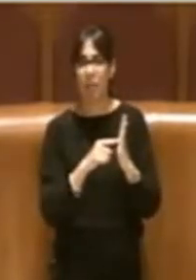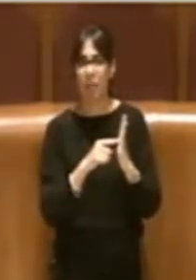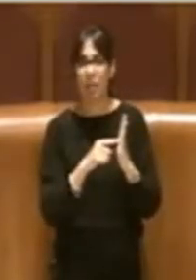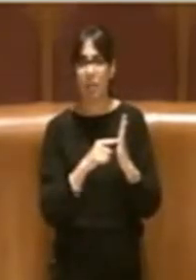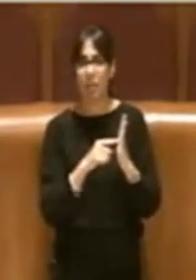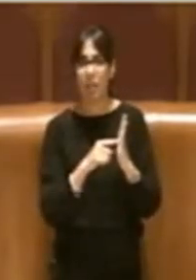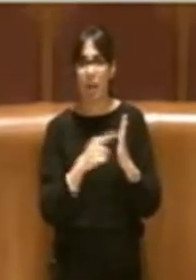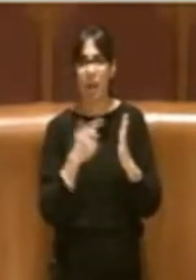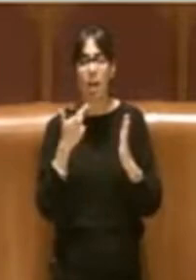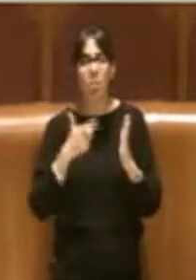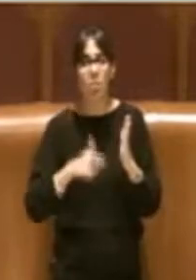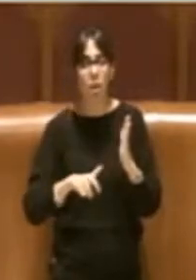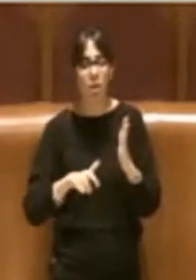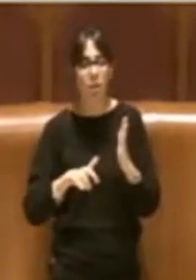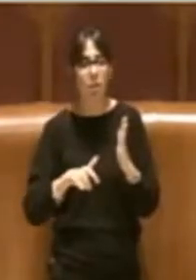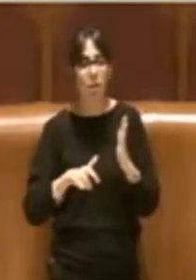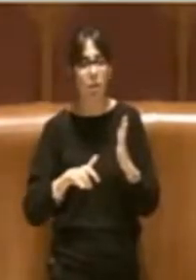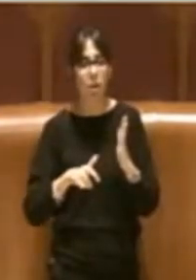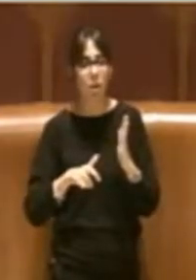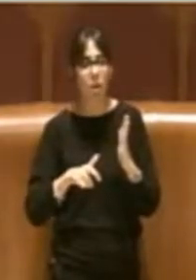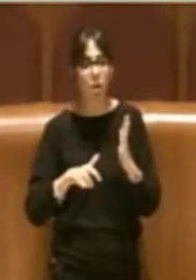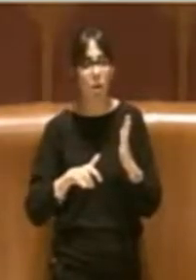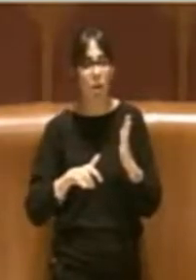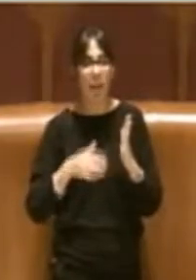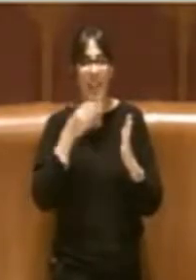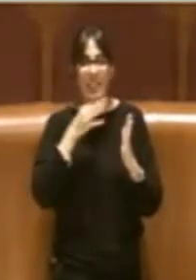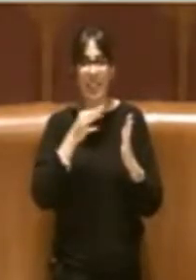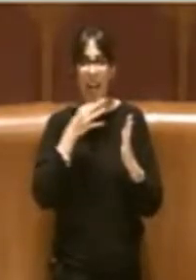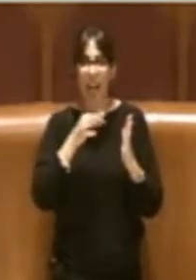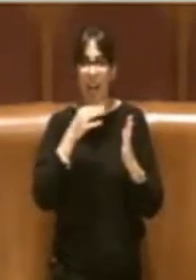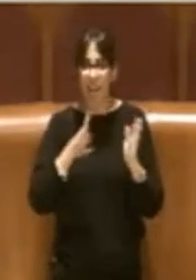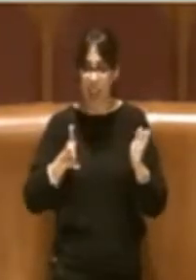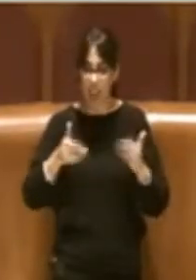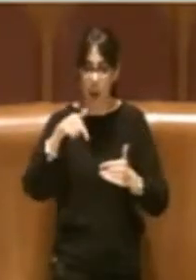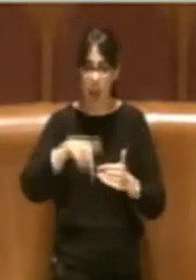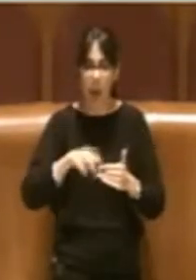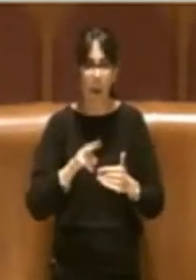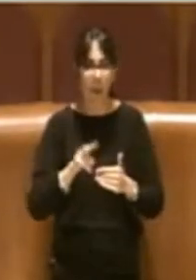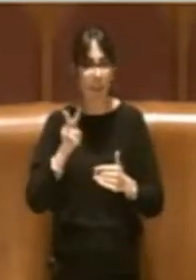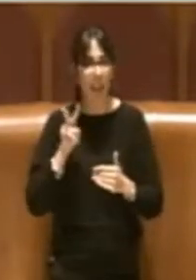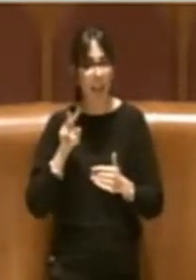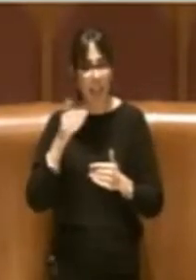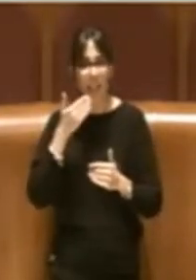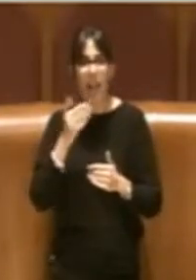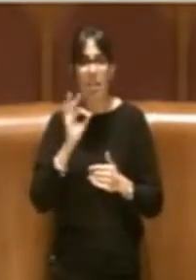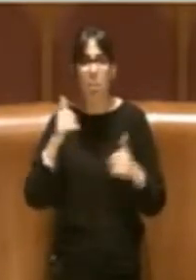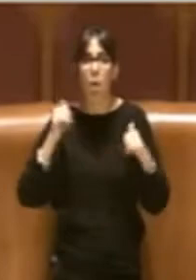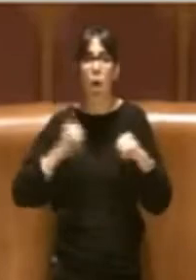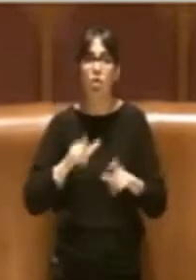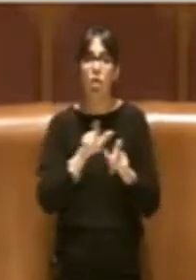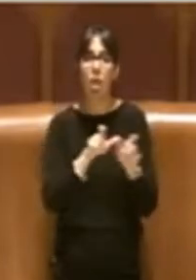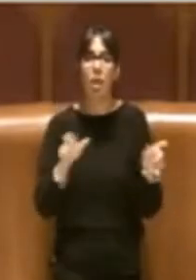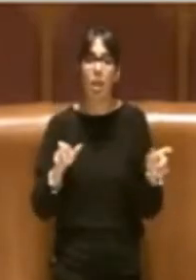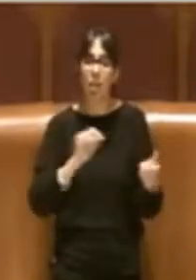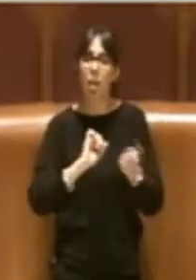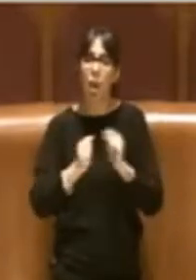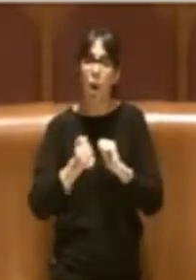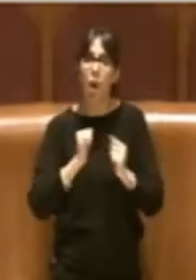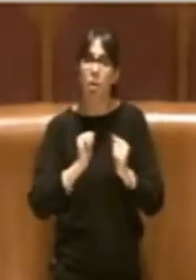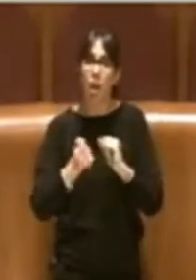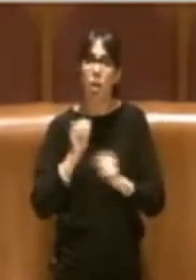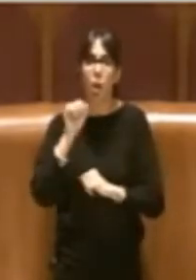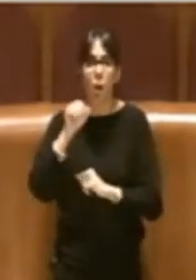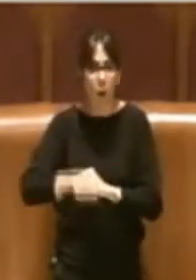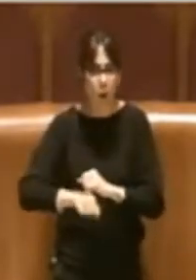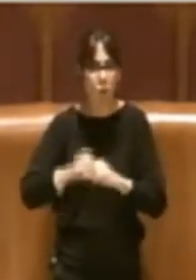nell'intervento che c'è stato in aula venerdì da parte dei cittadini che si battono contro le